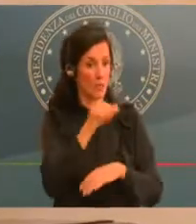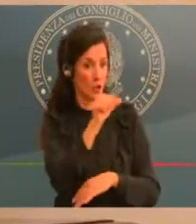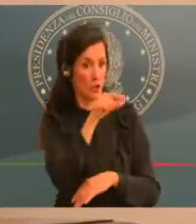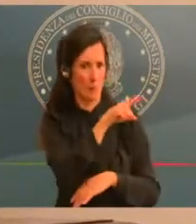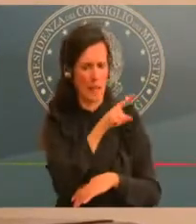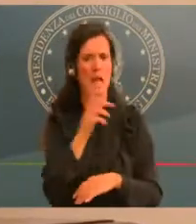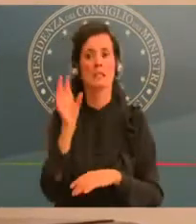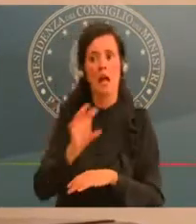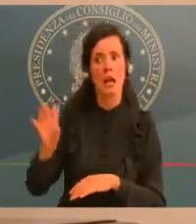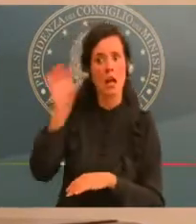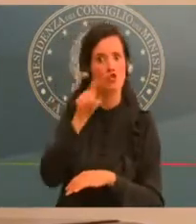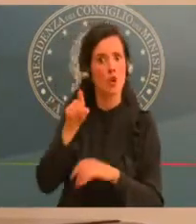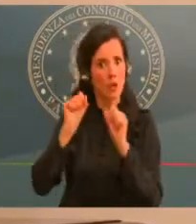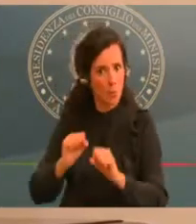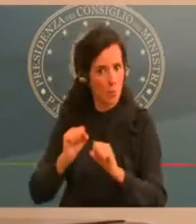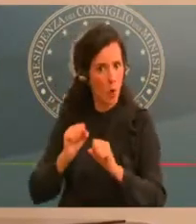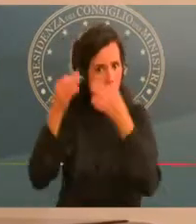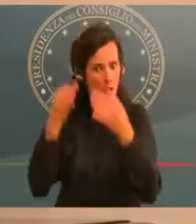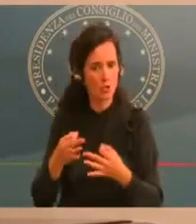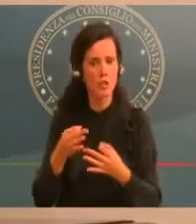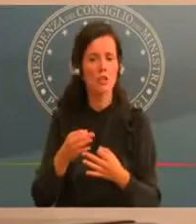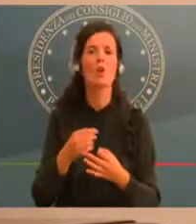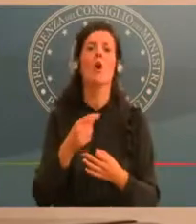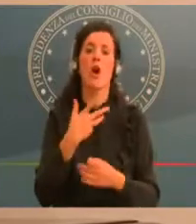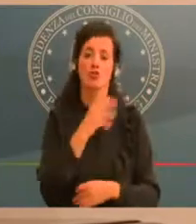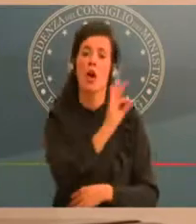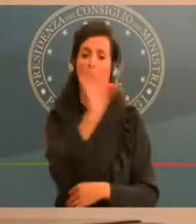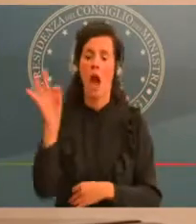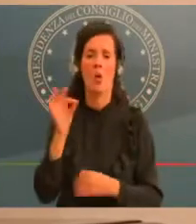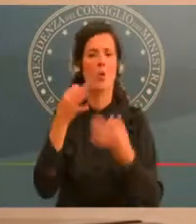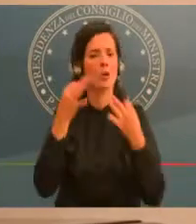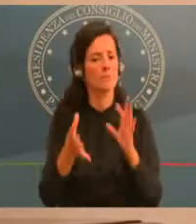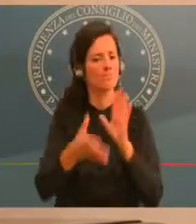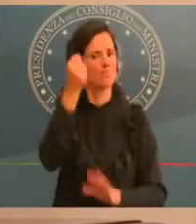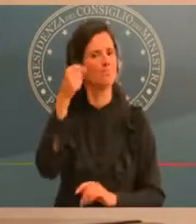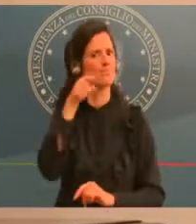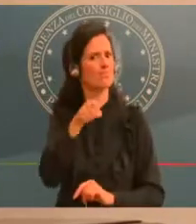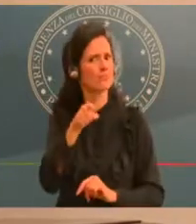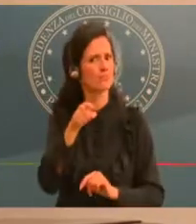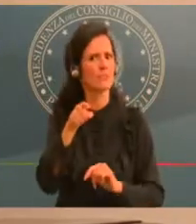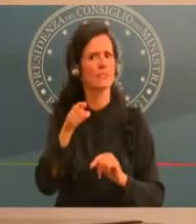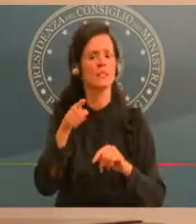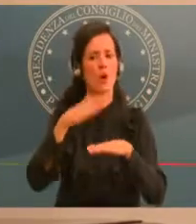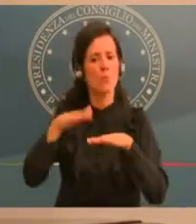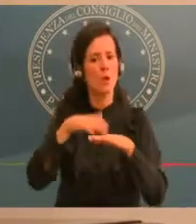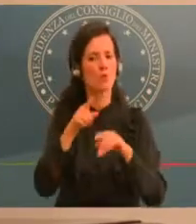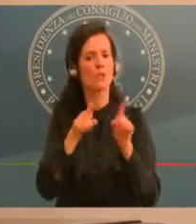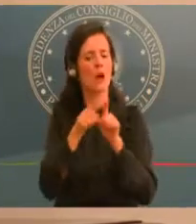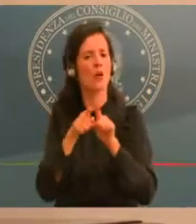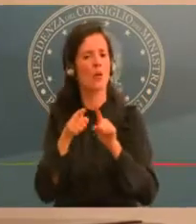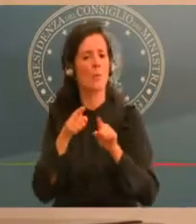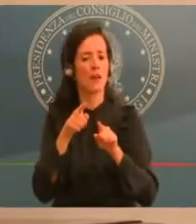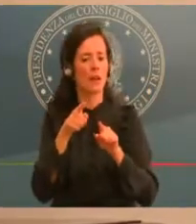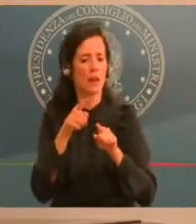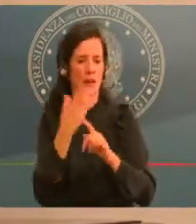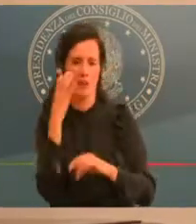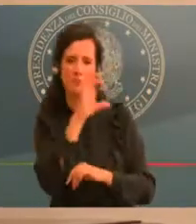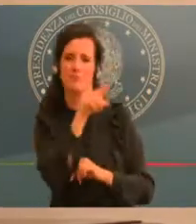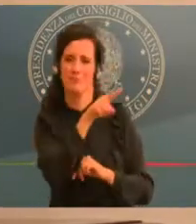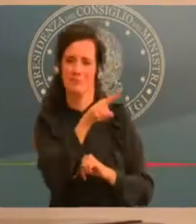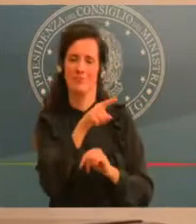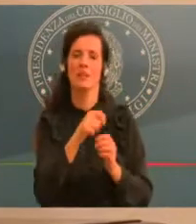La seconda domanda invece che le chiedo è, mi può chiarire per quanto riguarda lo spostamento per le visite ai congiunti,